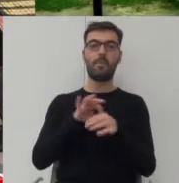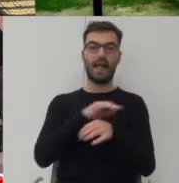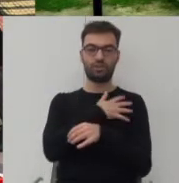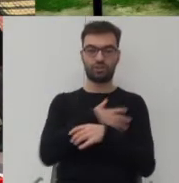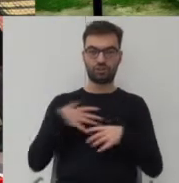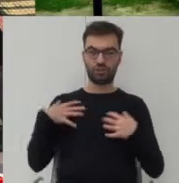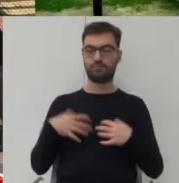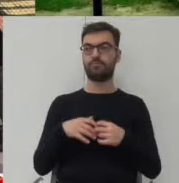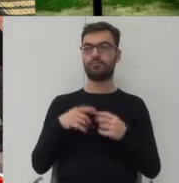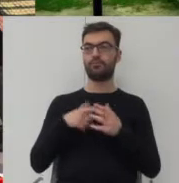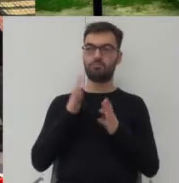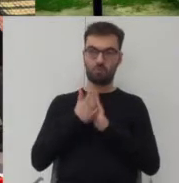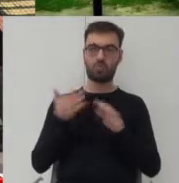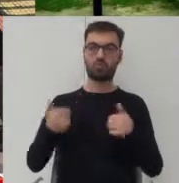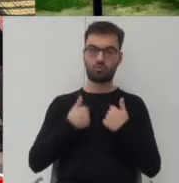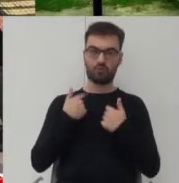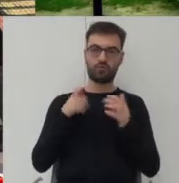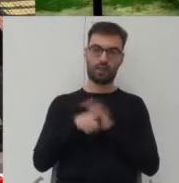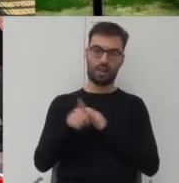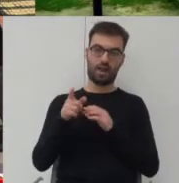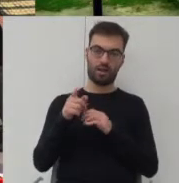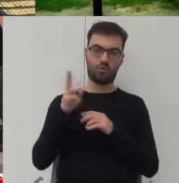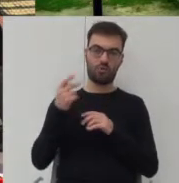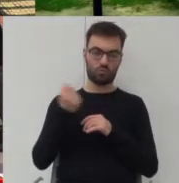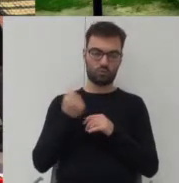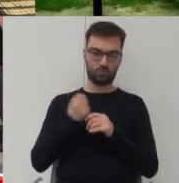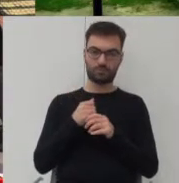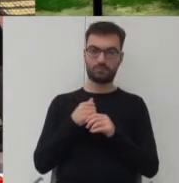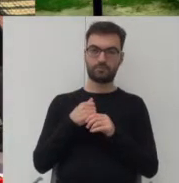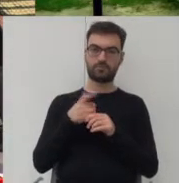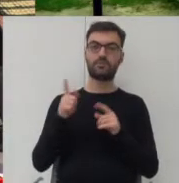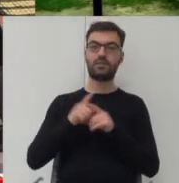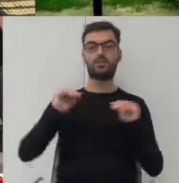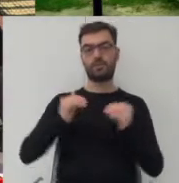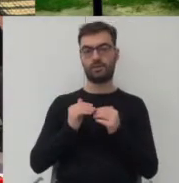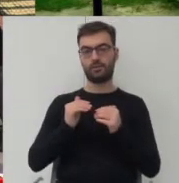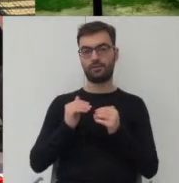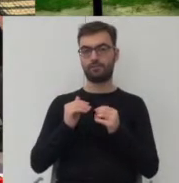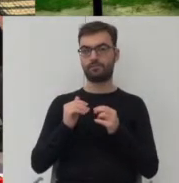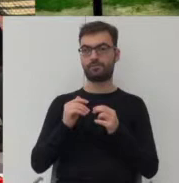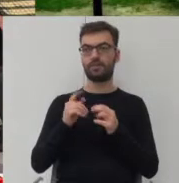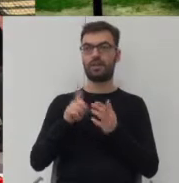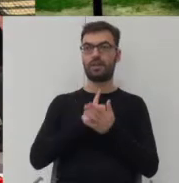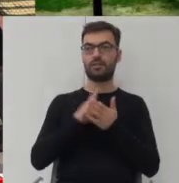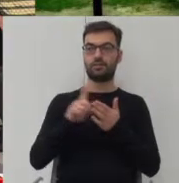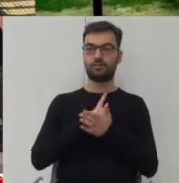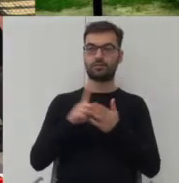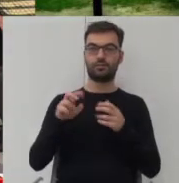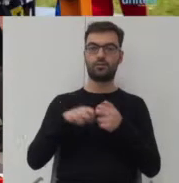prostu zdrowsze dla użytkowników i minimalizuje ryzyka kontuzji.